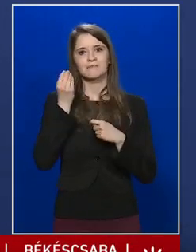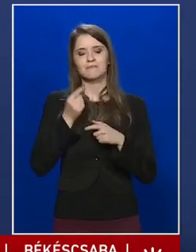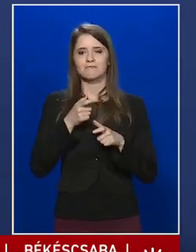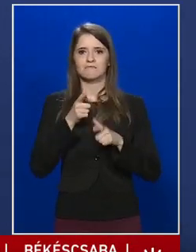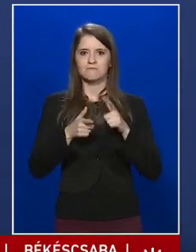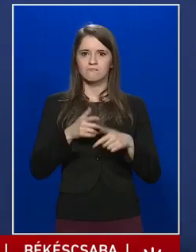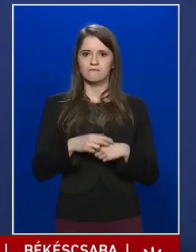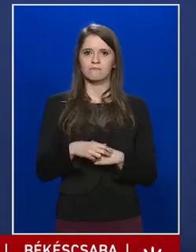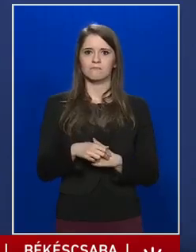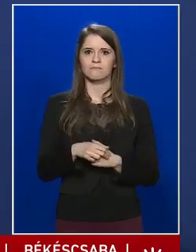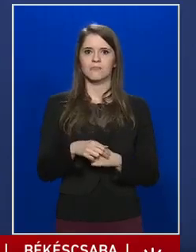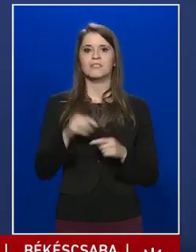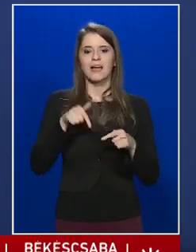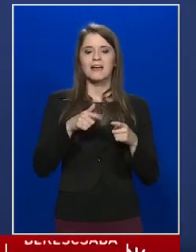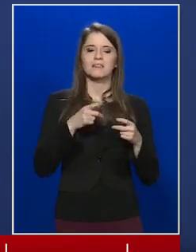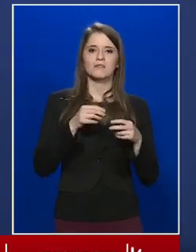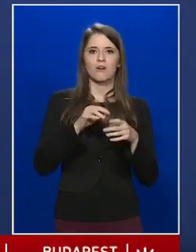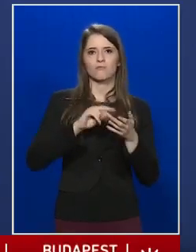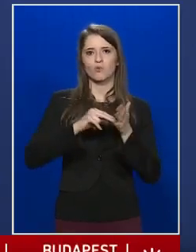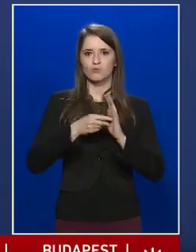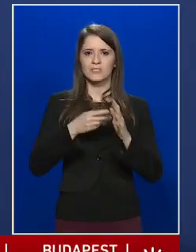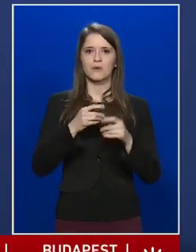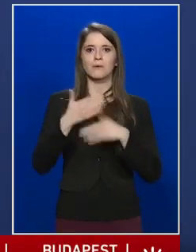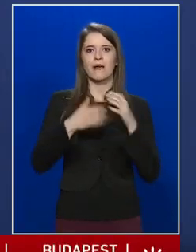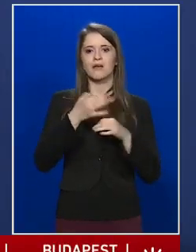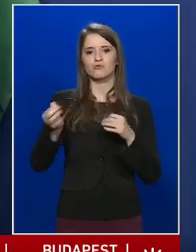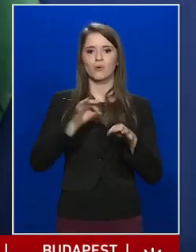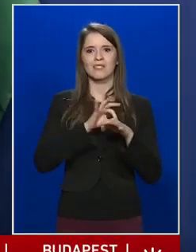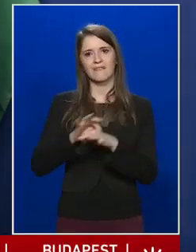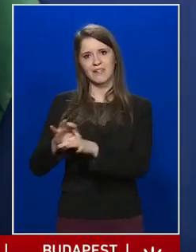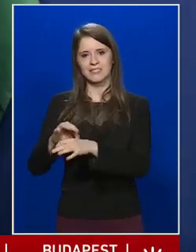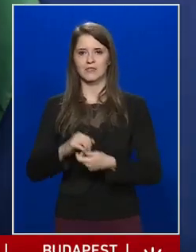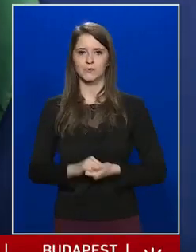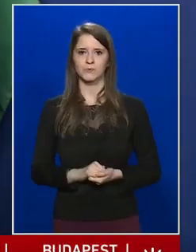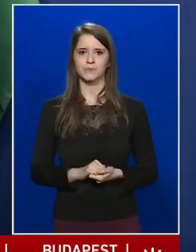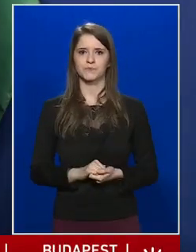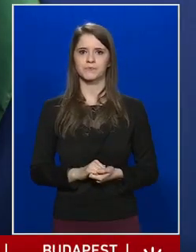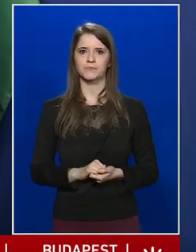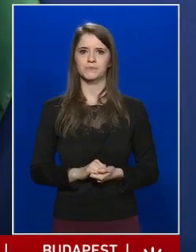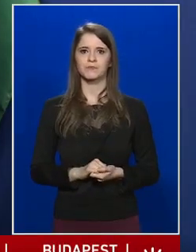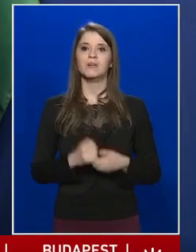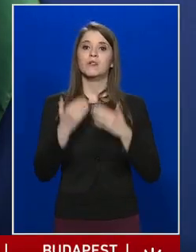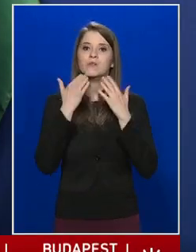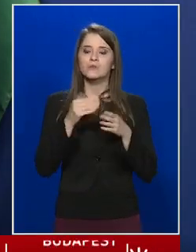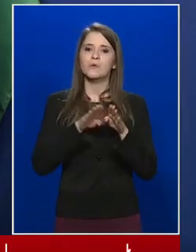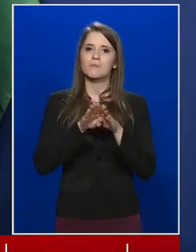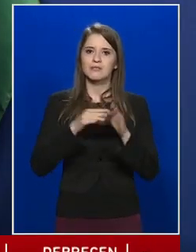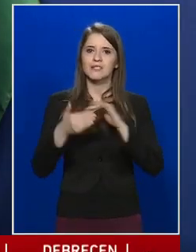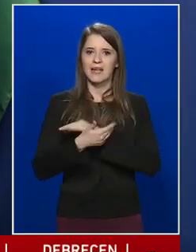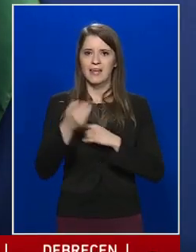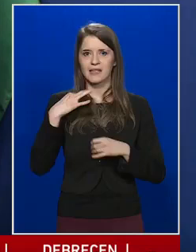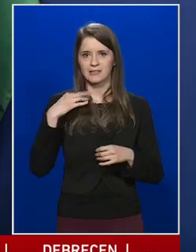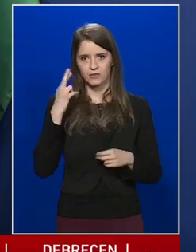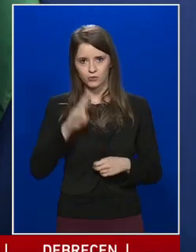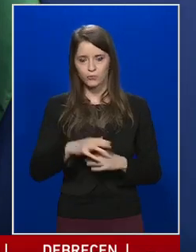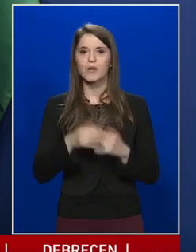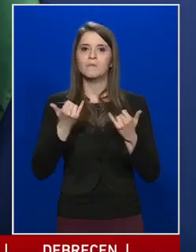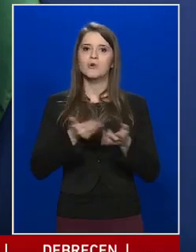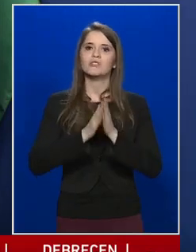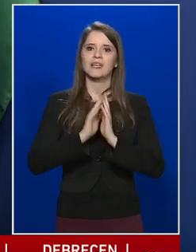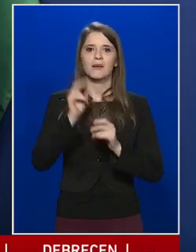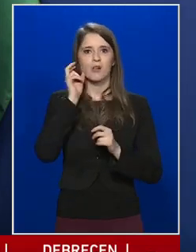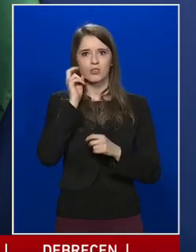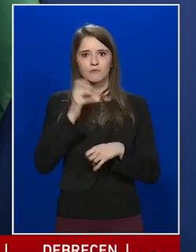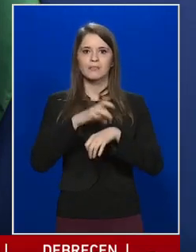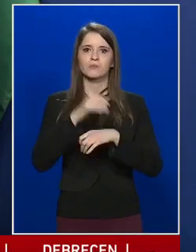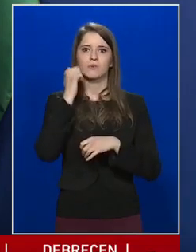májustól kivezetjük a rendszerből. Köszönöm, miniszter helyettes úr! Most pedig kérem, hallgassák meg dr. Müller